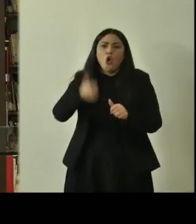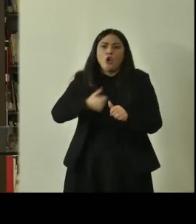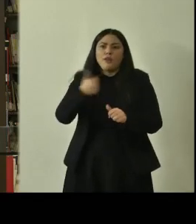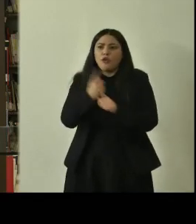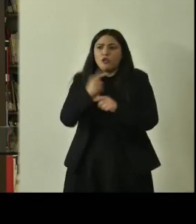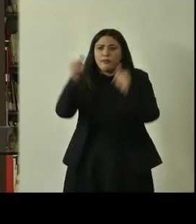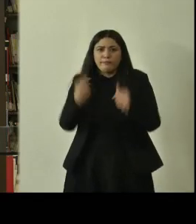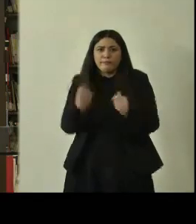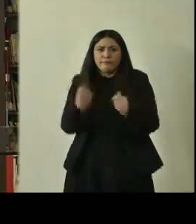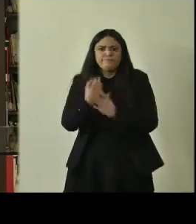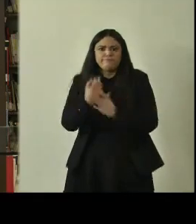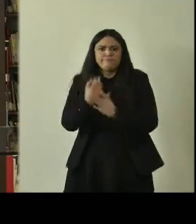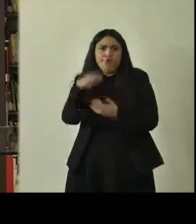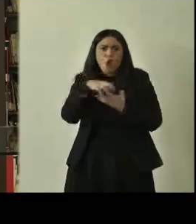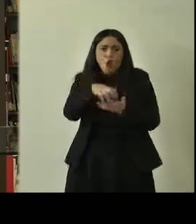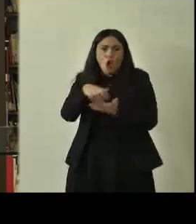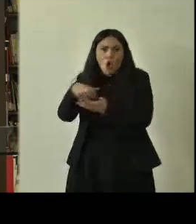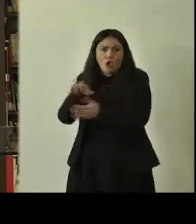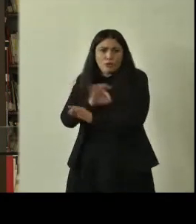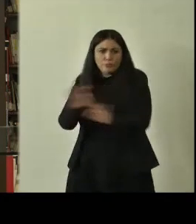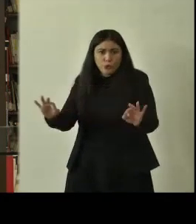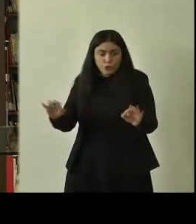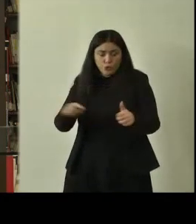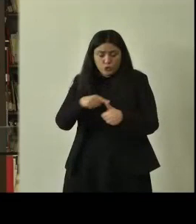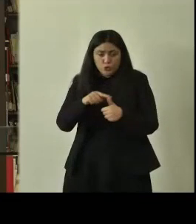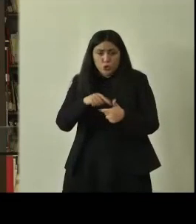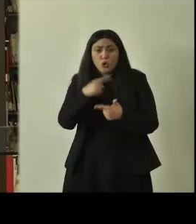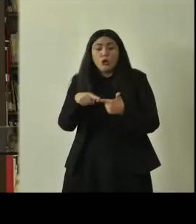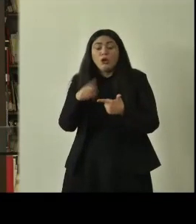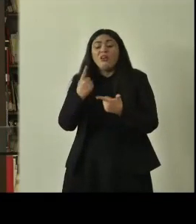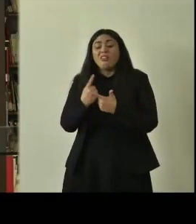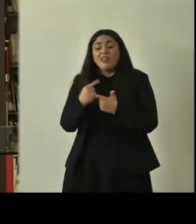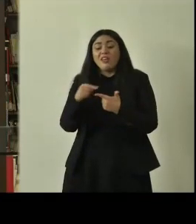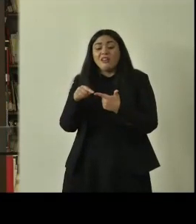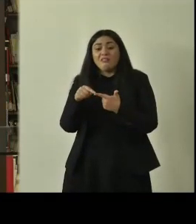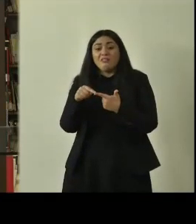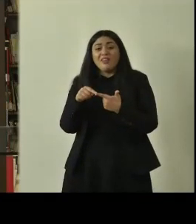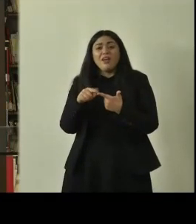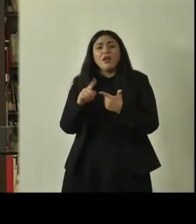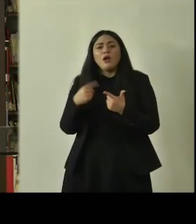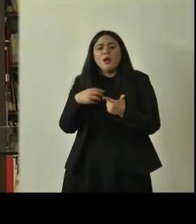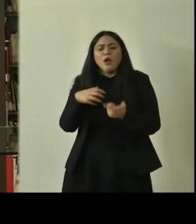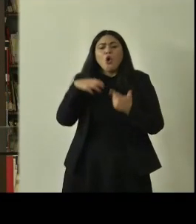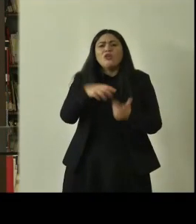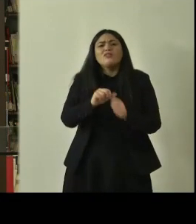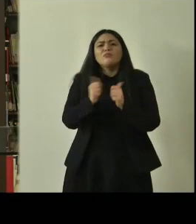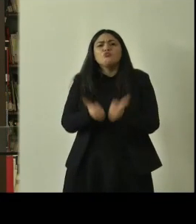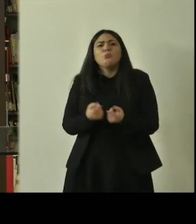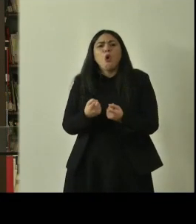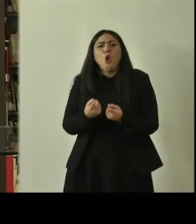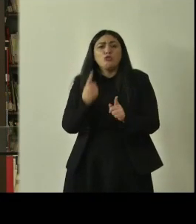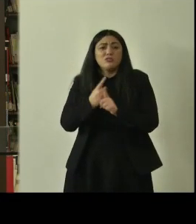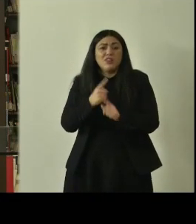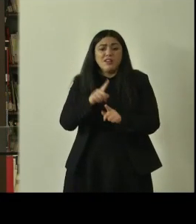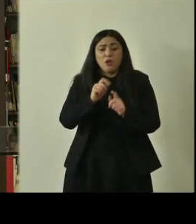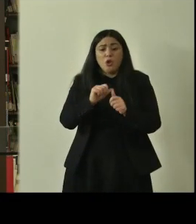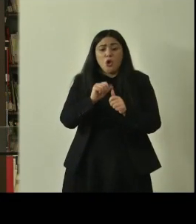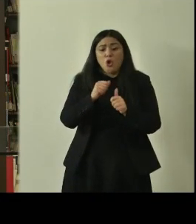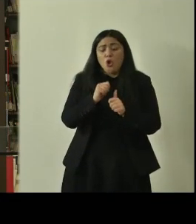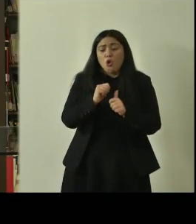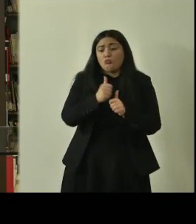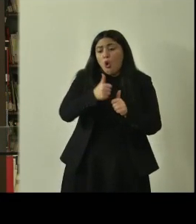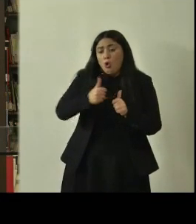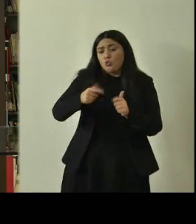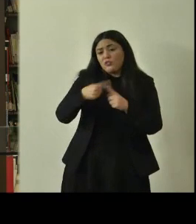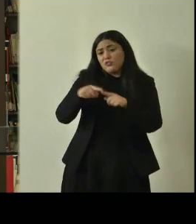soldi per quando c'è bisogno dobbiamo anche differenziare il modo di dare questi contributi perché un conto è fare un bando